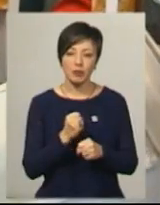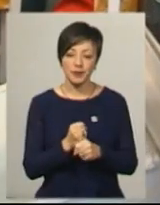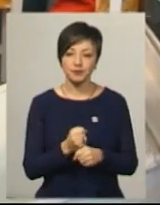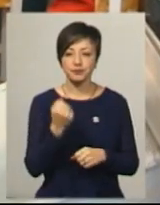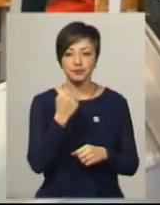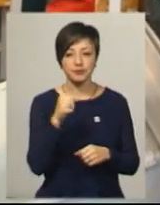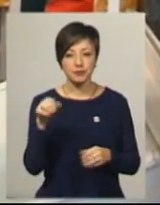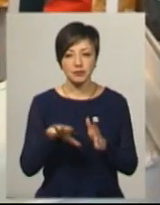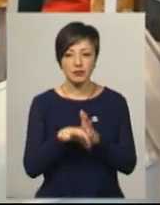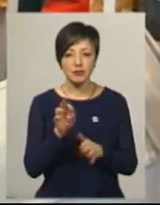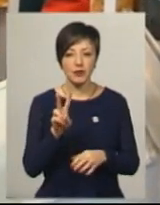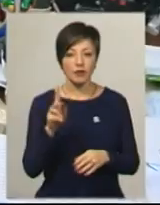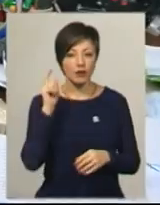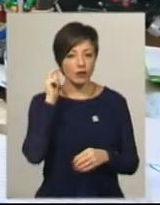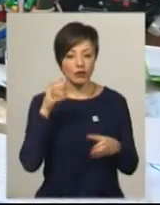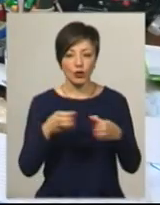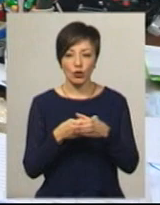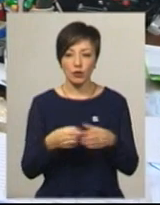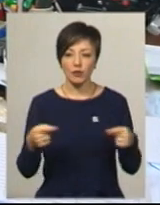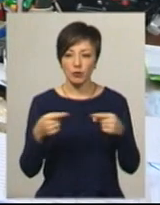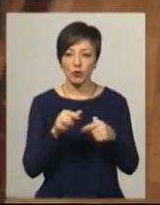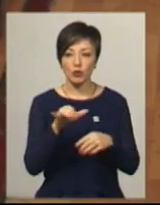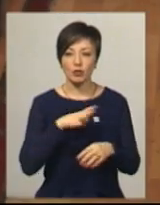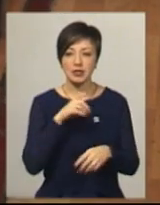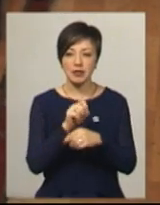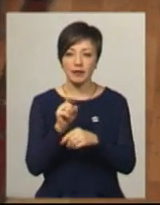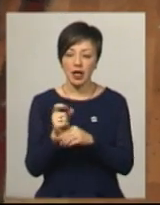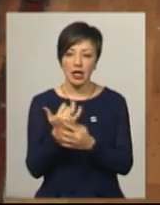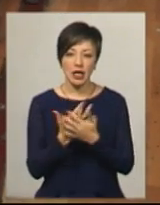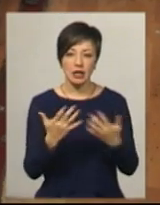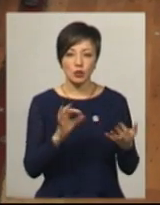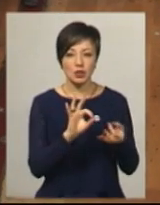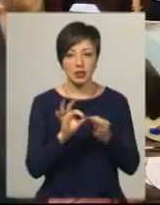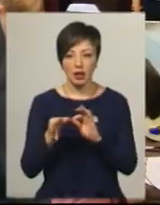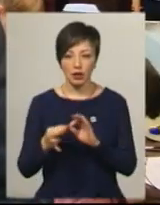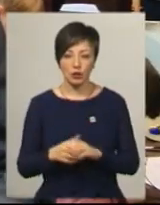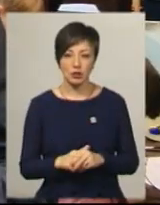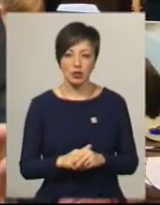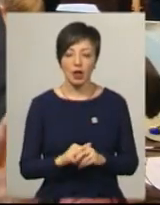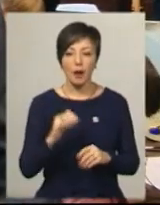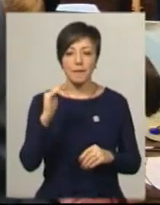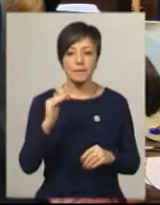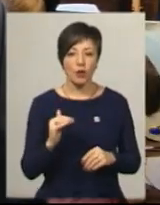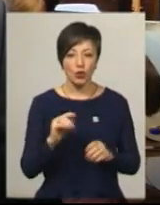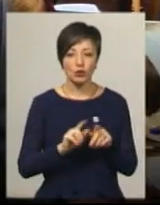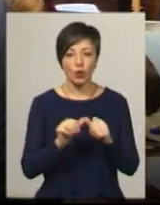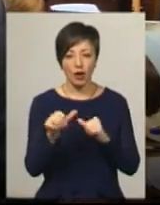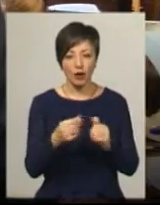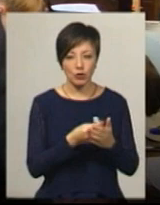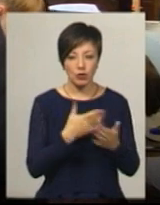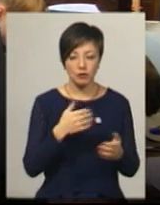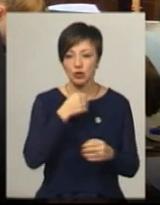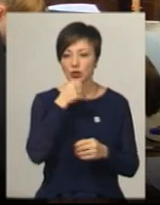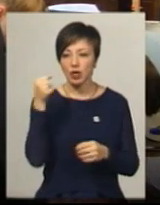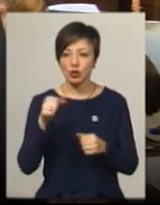Переможців обирали у двох вікових групах, відповідно, у них були завдання різної складності, додає Олег Мартанюк. Молодші в нас окремо оцінюються, старші